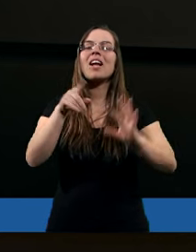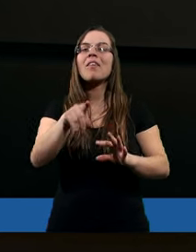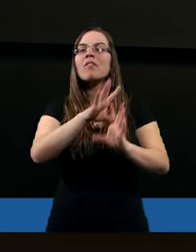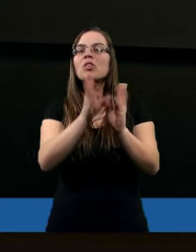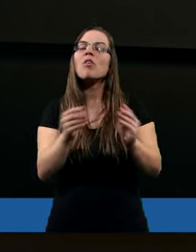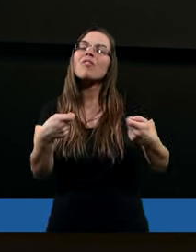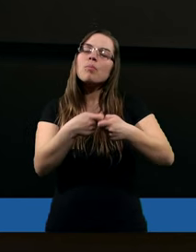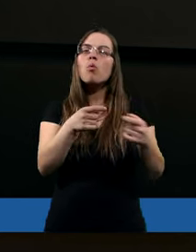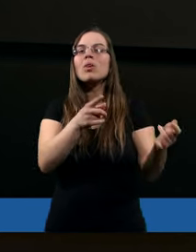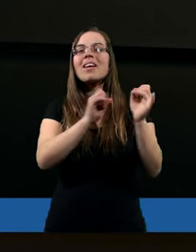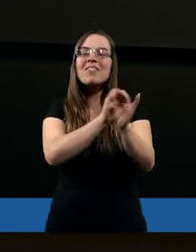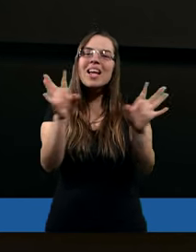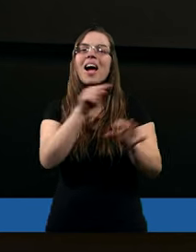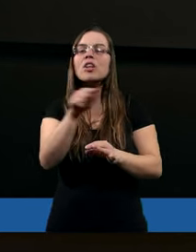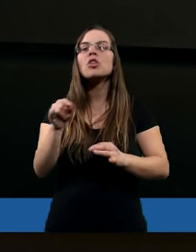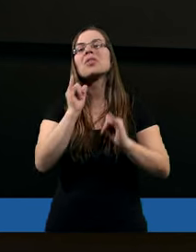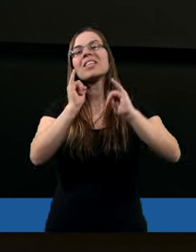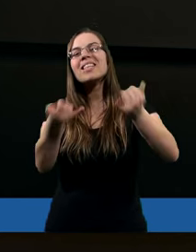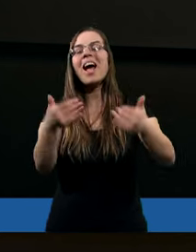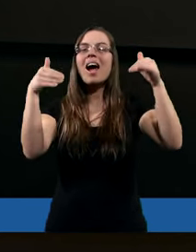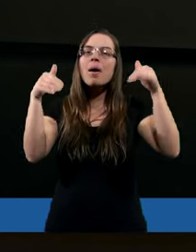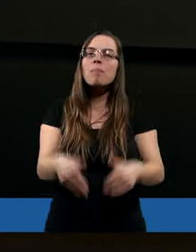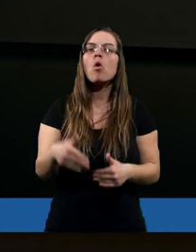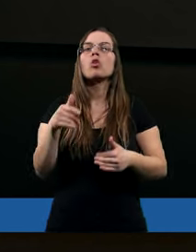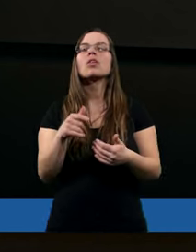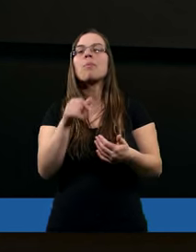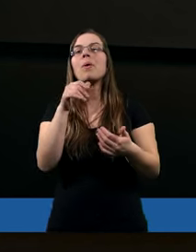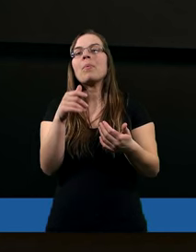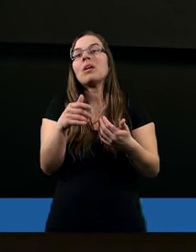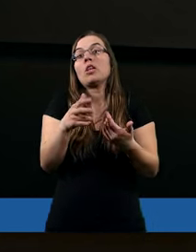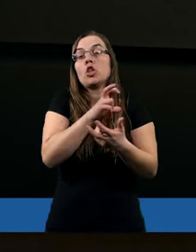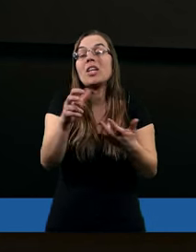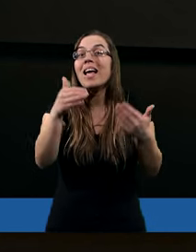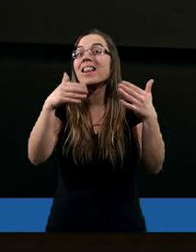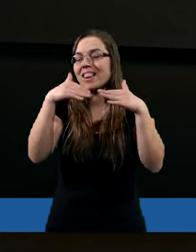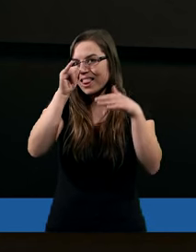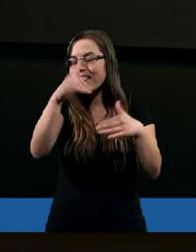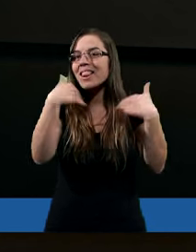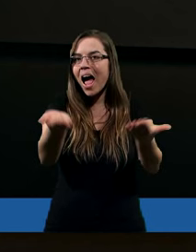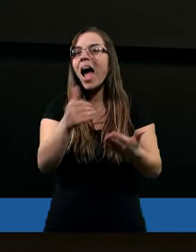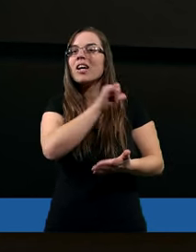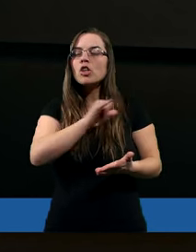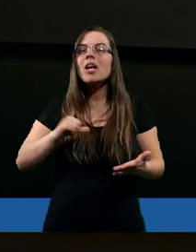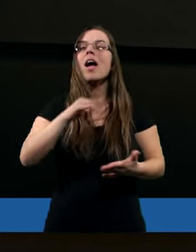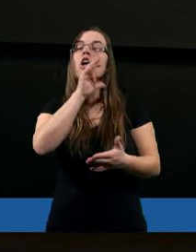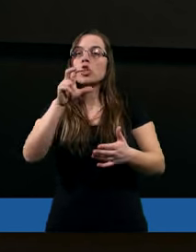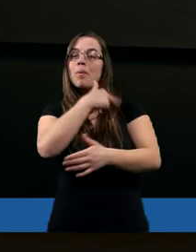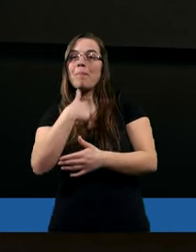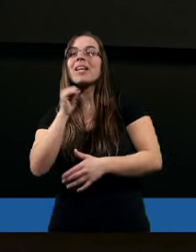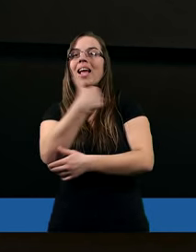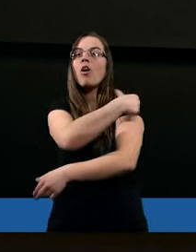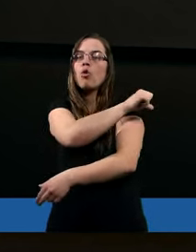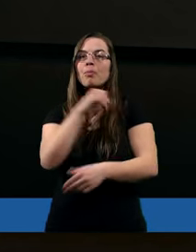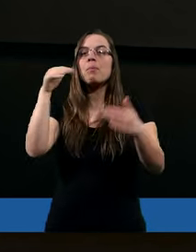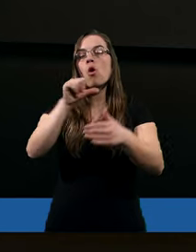gdybyśmy mogli wyjaśnić, jak możemy my się przeciwstawić. Czy w ogóle my jako chrześcijanie możemy się